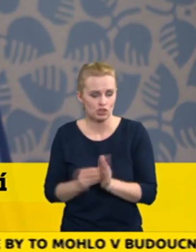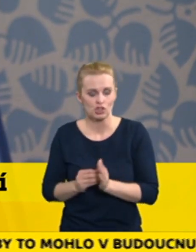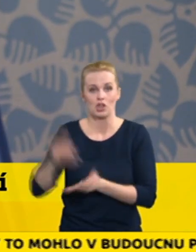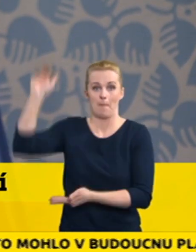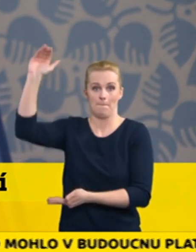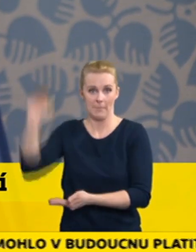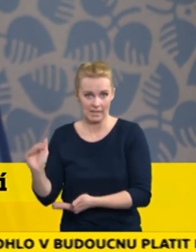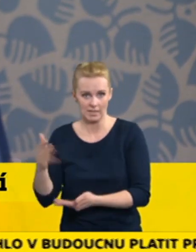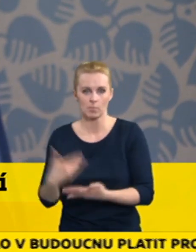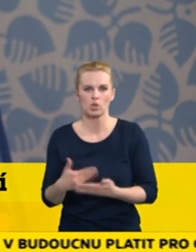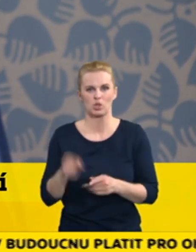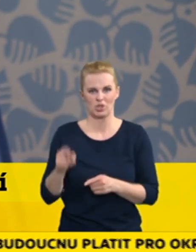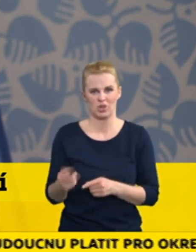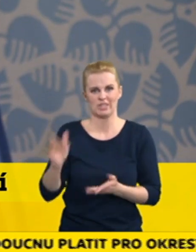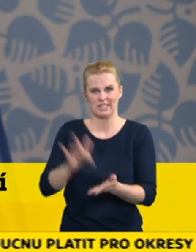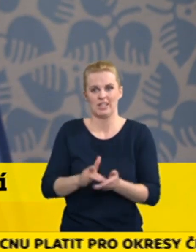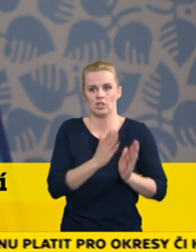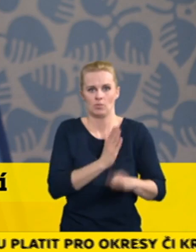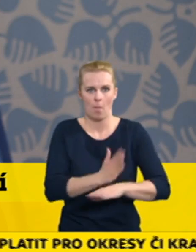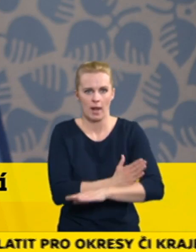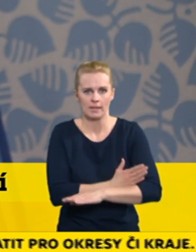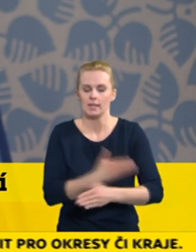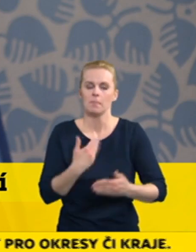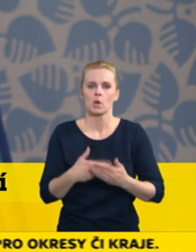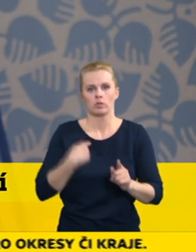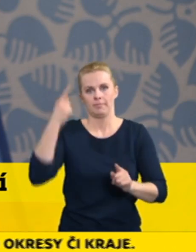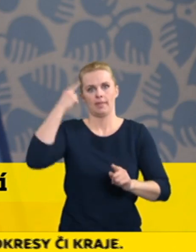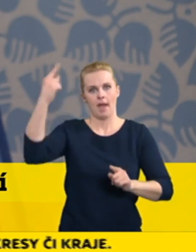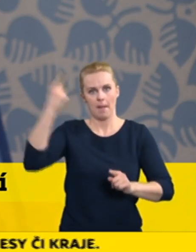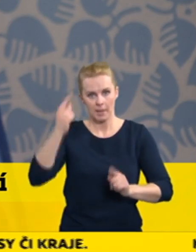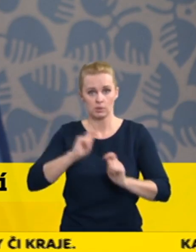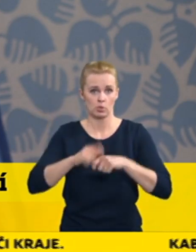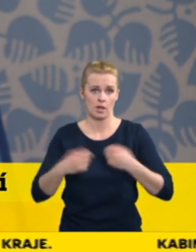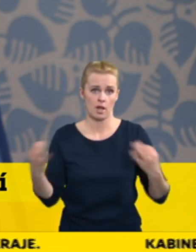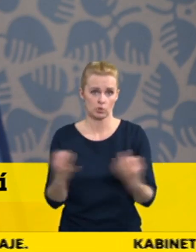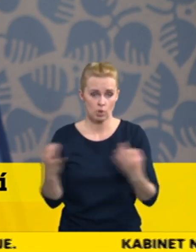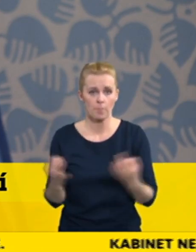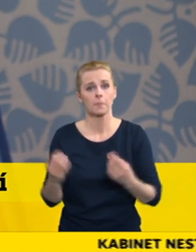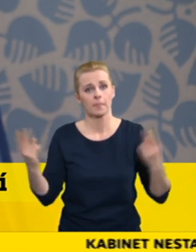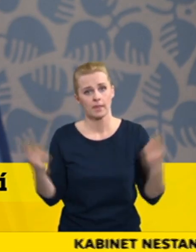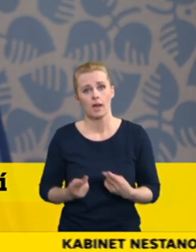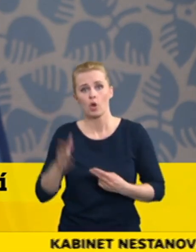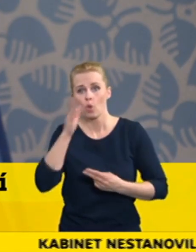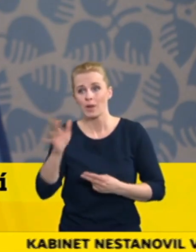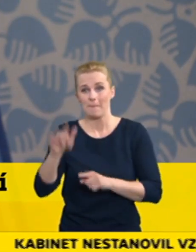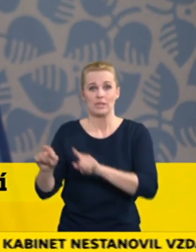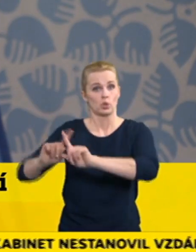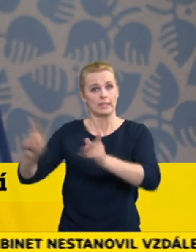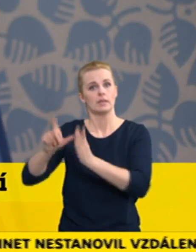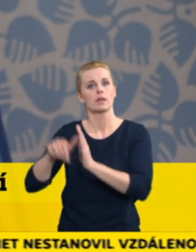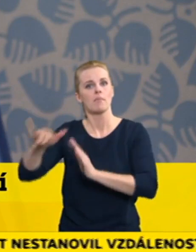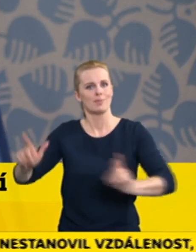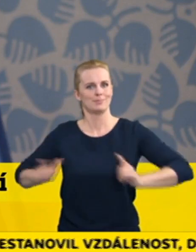zpomalení, takže proto se domluvilo, že bude maximalizována redistribucí dodávka této